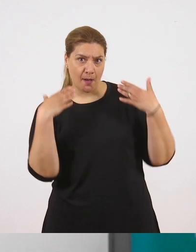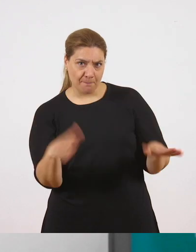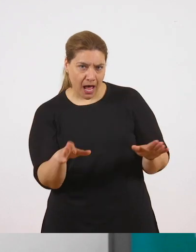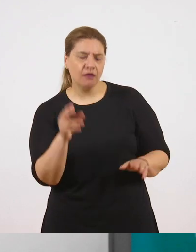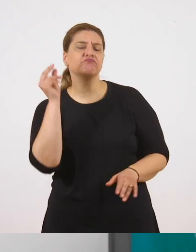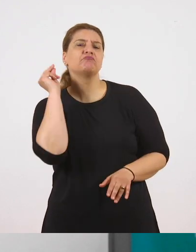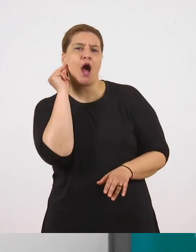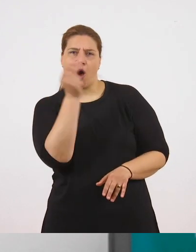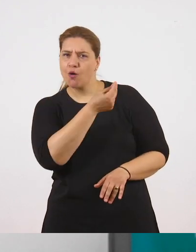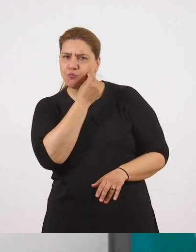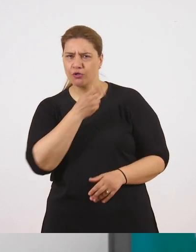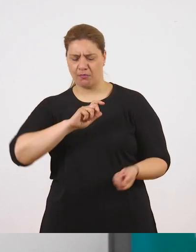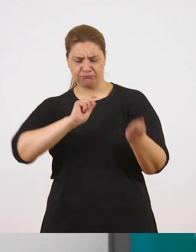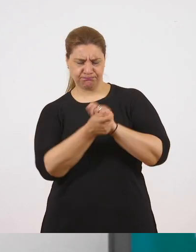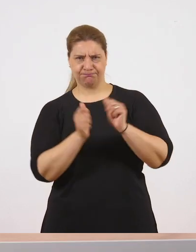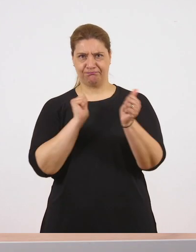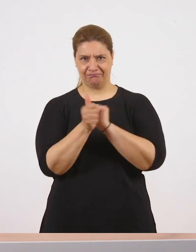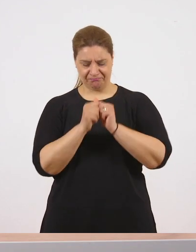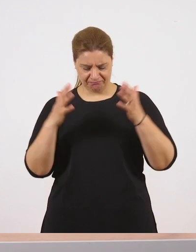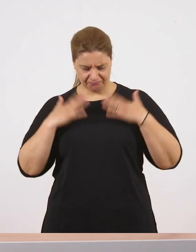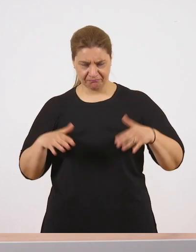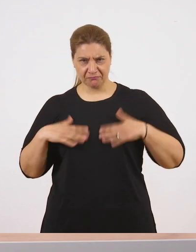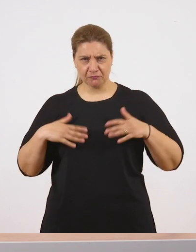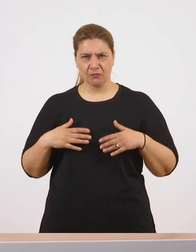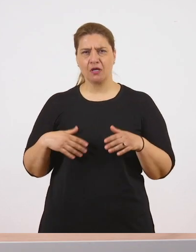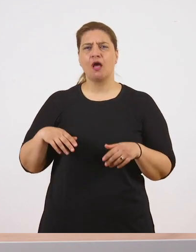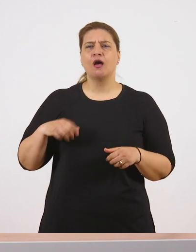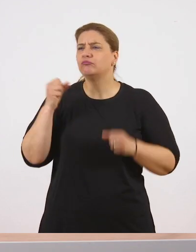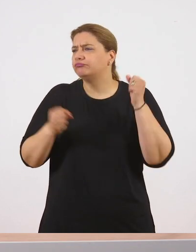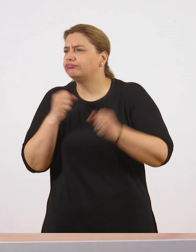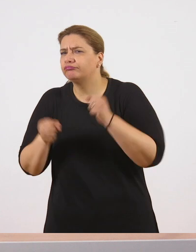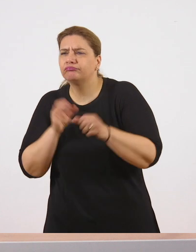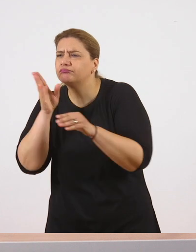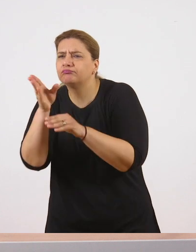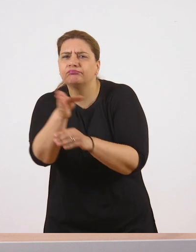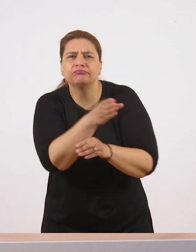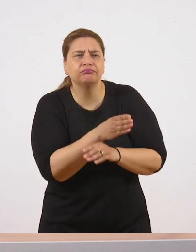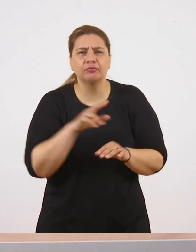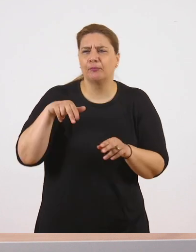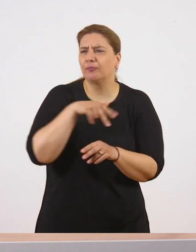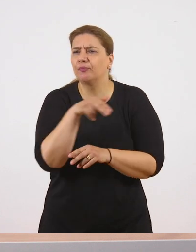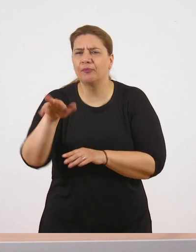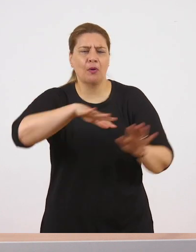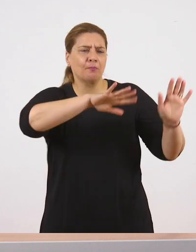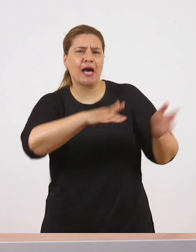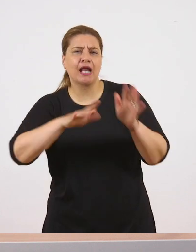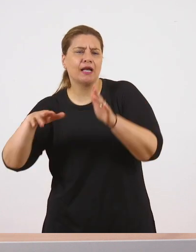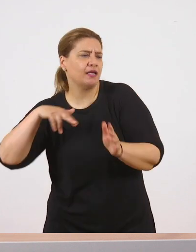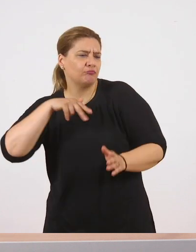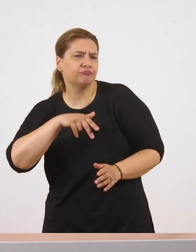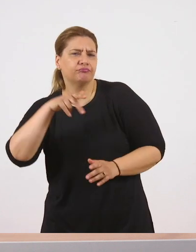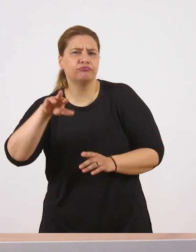αθλητική φόρμα και παπούτσια και χανόταν. Παραλία παραλία έφτανε ως το ακροτήρι με τον φάρο που τον δέρνουν τα κύματα.